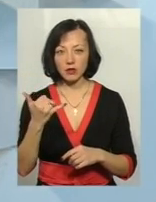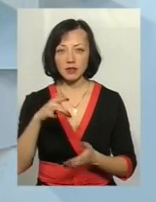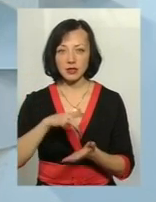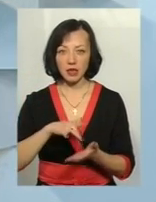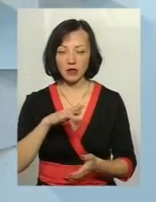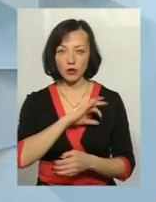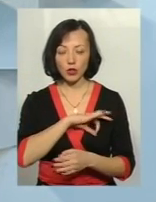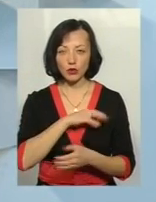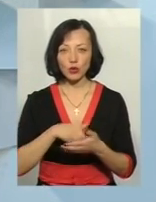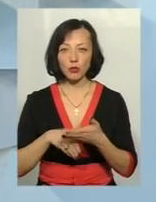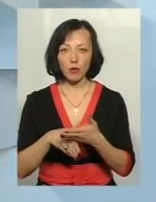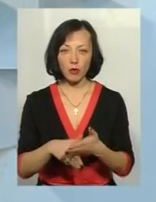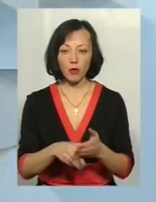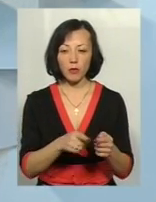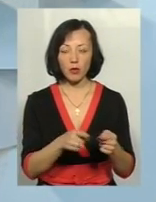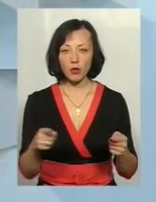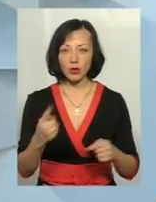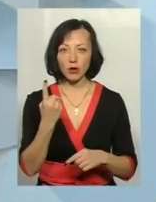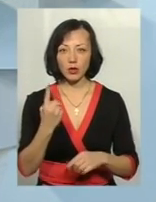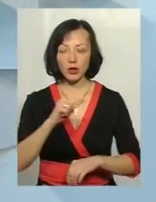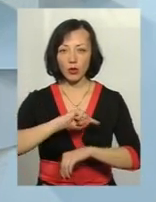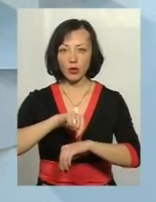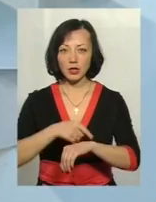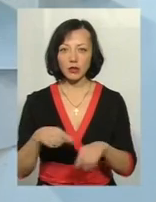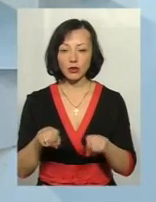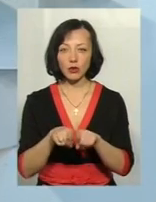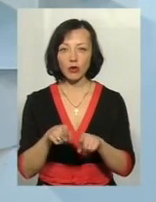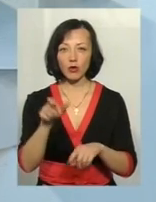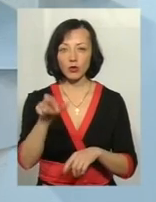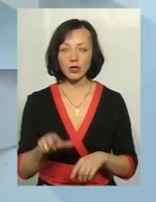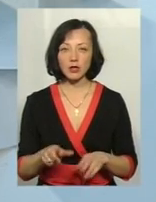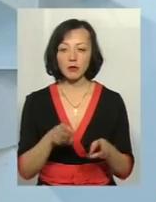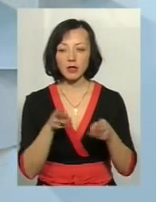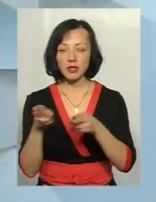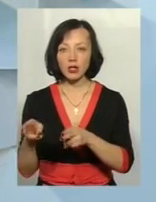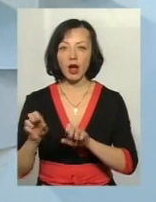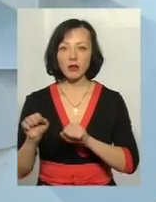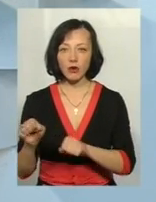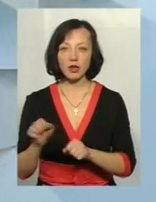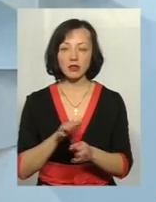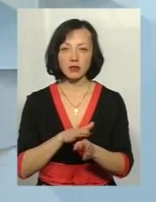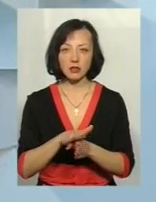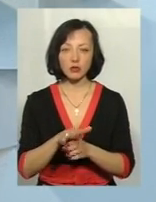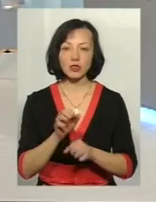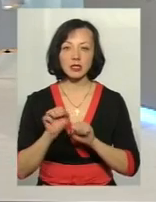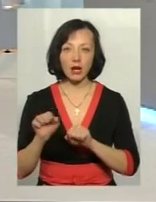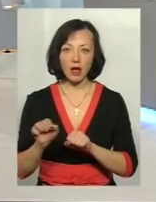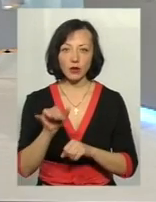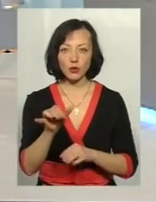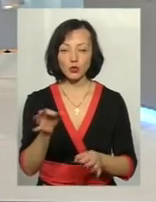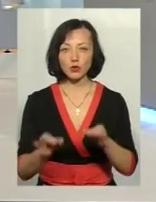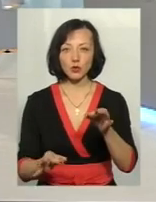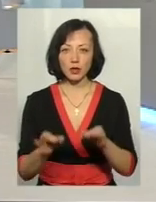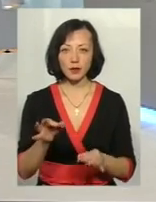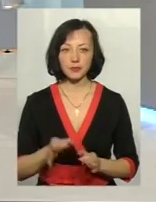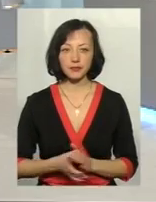Центр правої допомоги і протягом однієї години до такої особи прибуває адвокат та здійснює його захист у суді